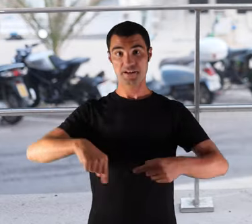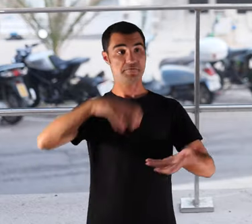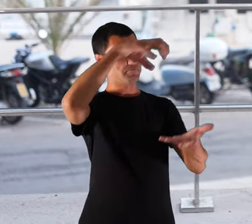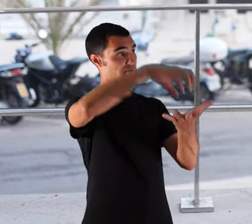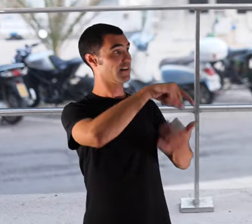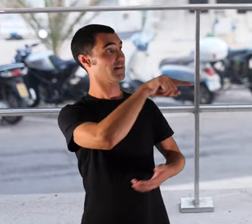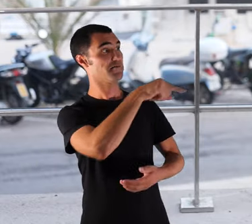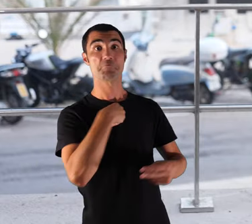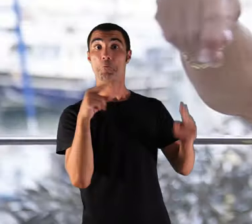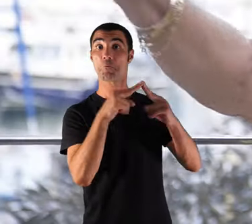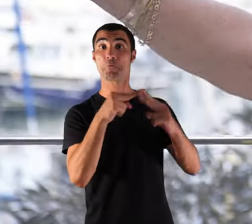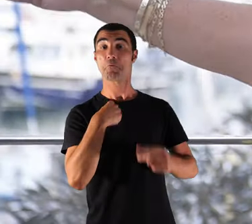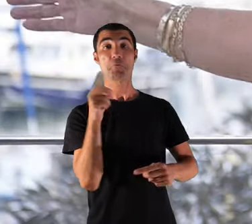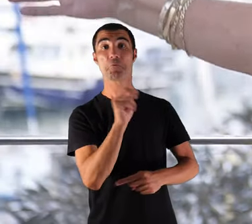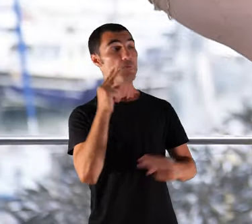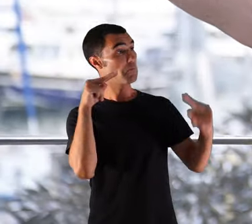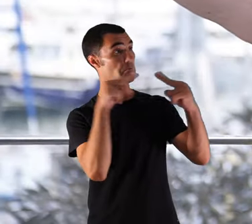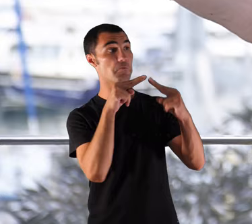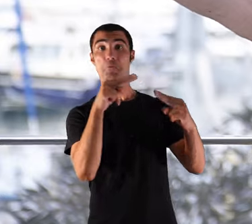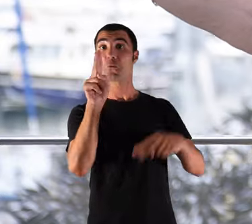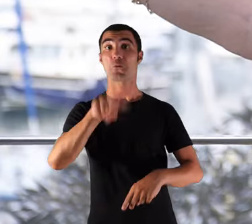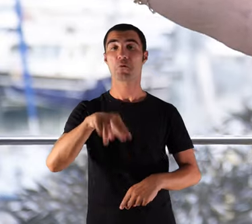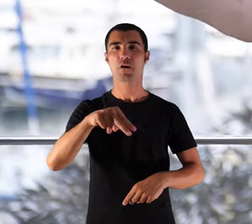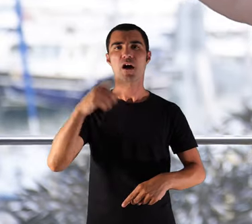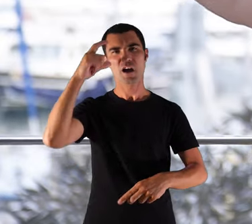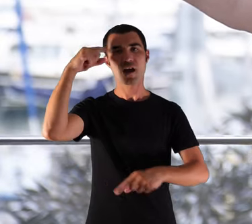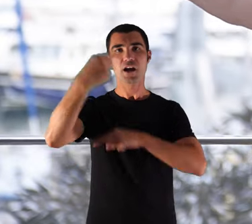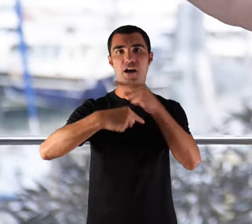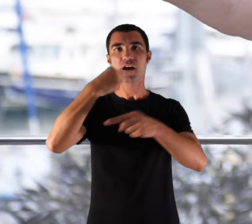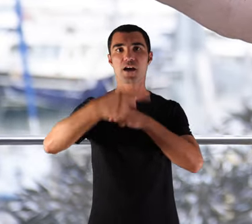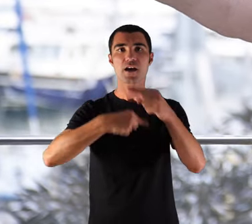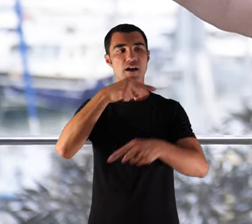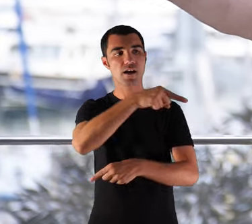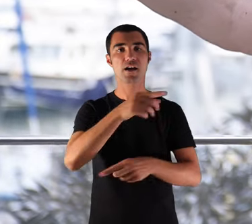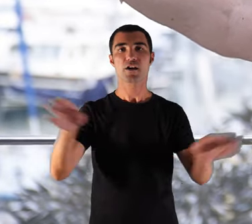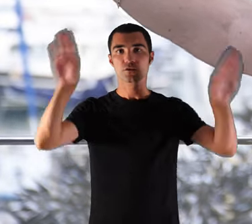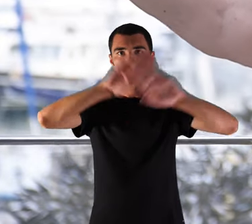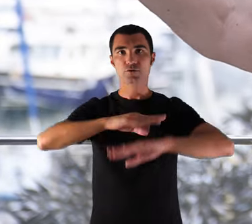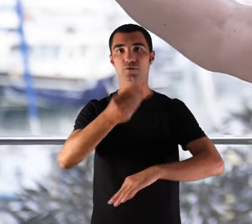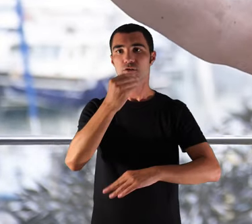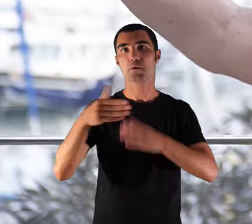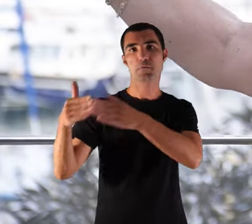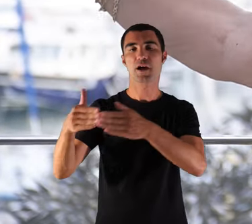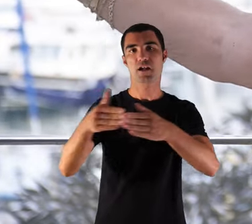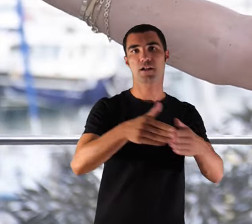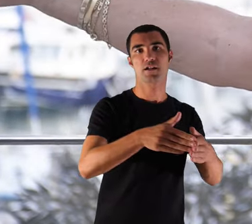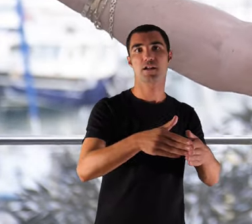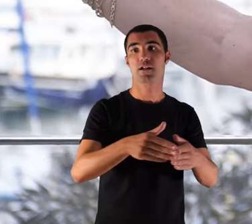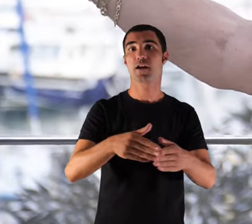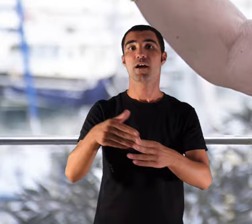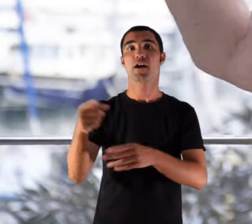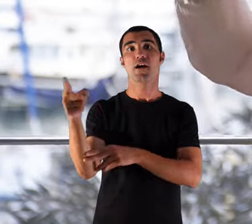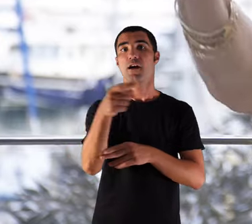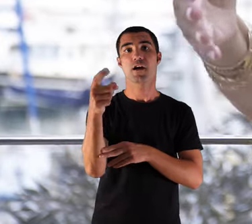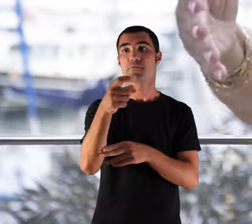coneixia i no hi havia mai i cada dia diu que anava a sopar a les barques quan venien les gamberes que venien les barques